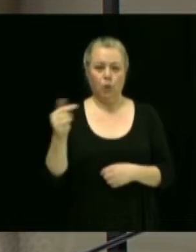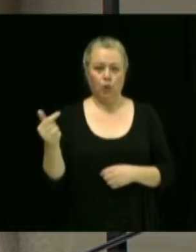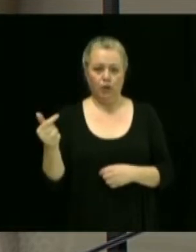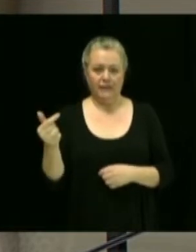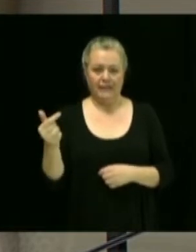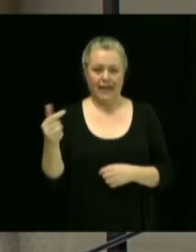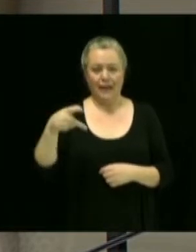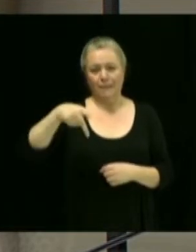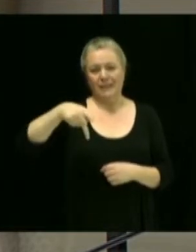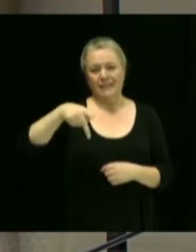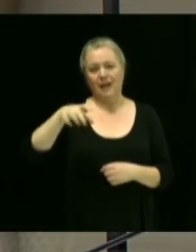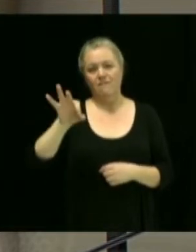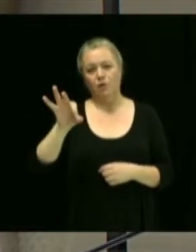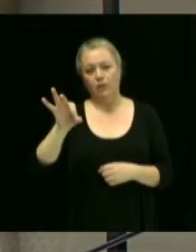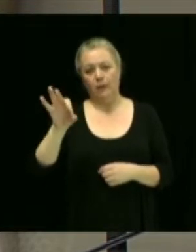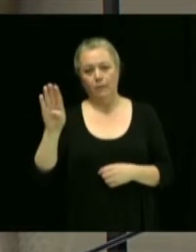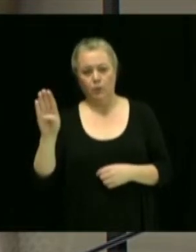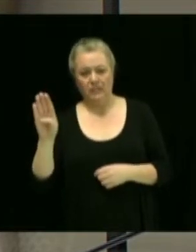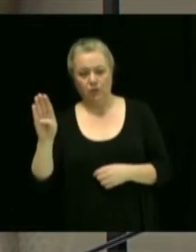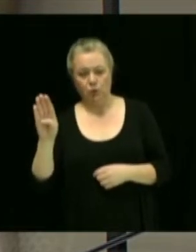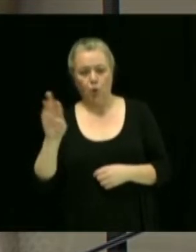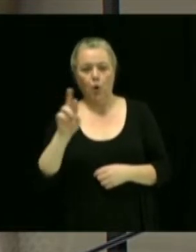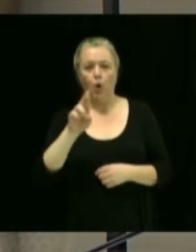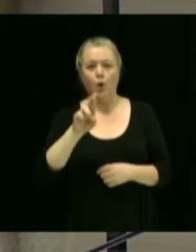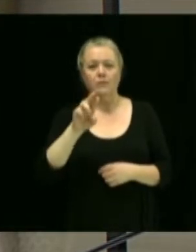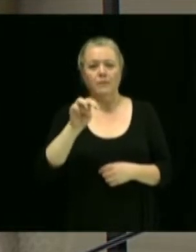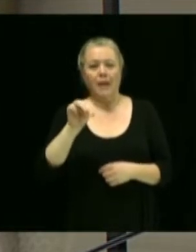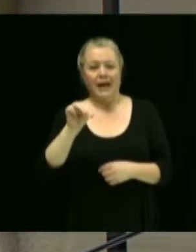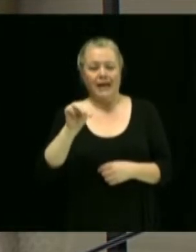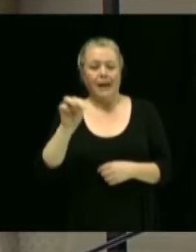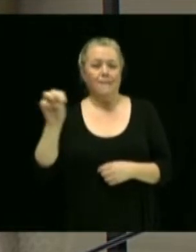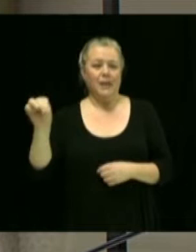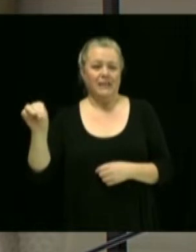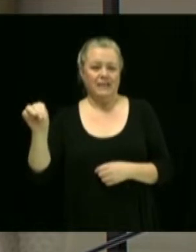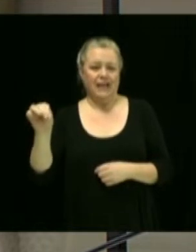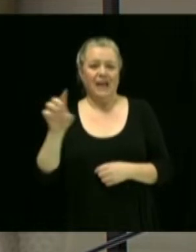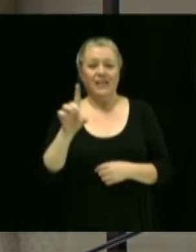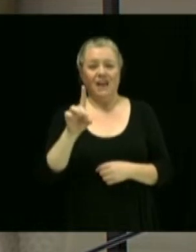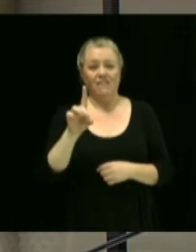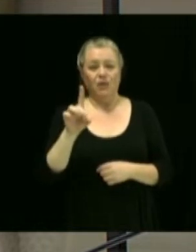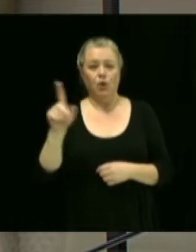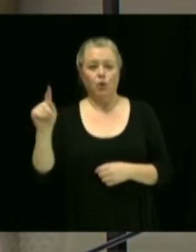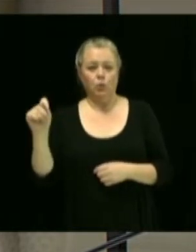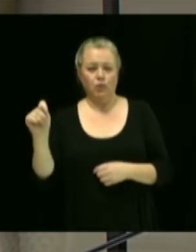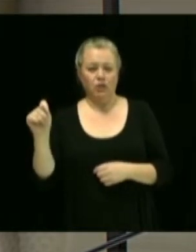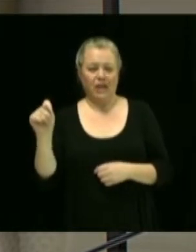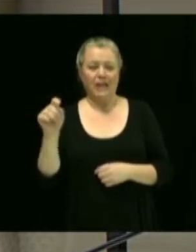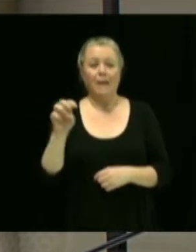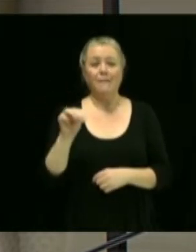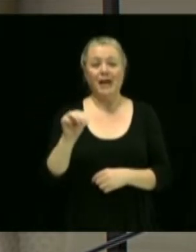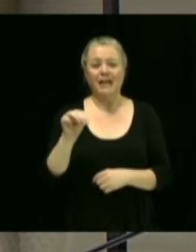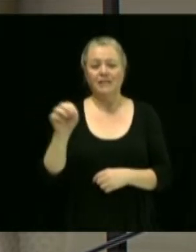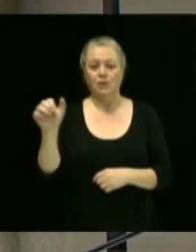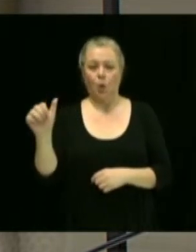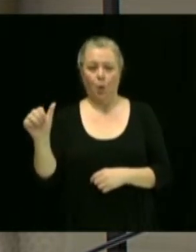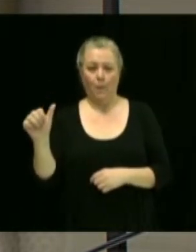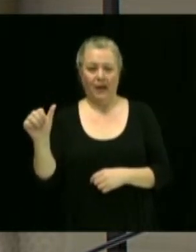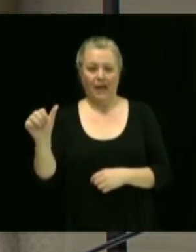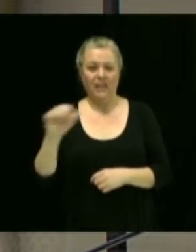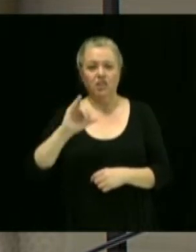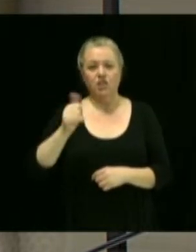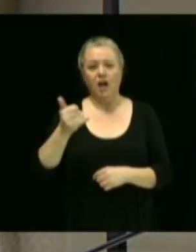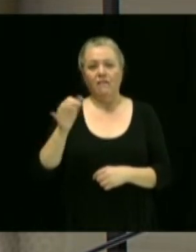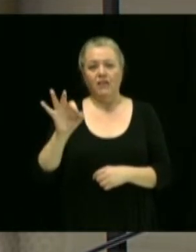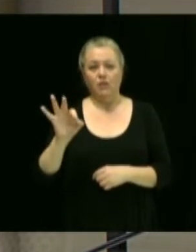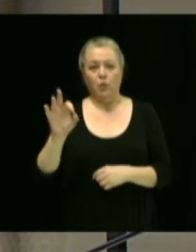Pascal Fortin-Beau-Séjour, Rosemary Massé, David Touchette, Maryse Aubin, Jean-François